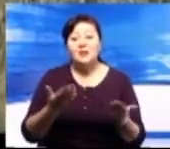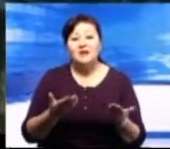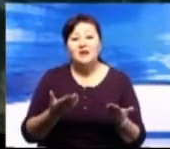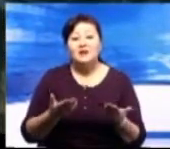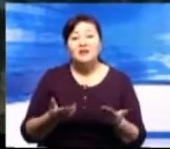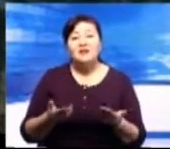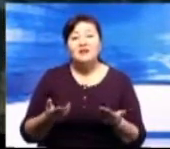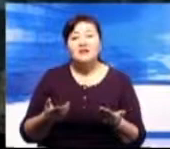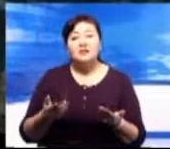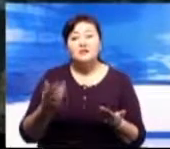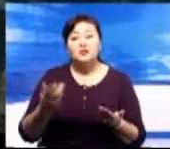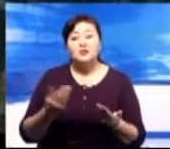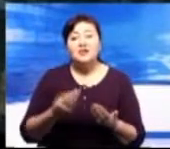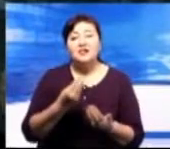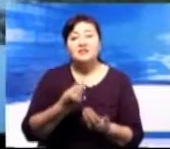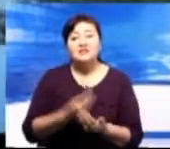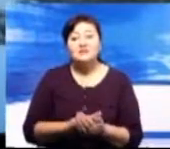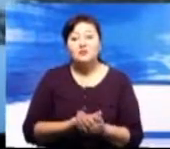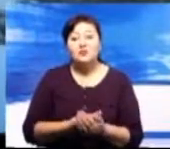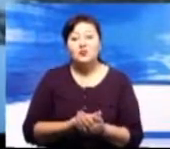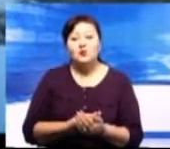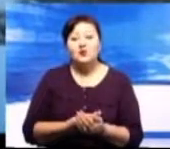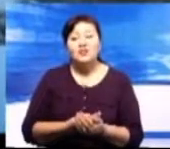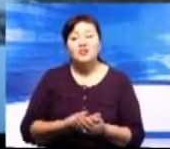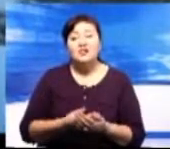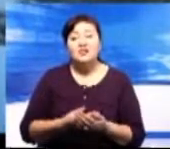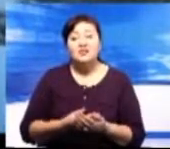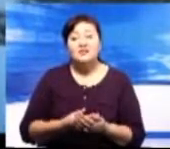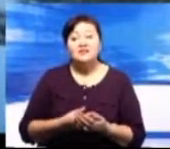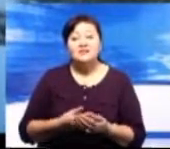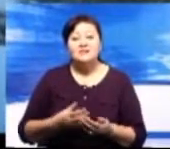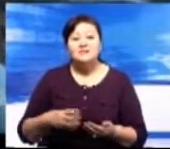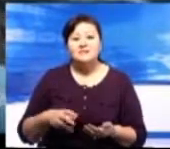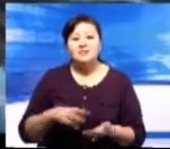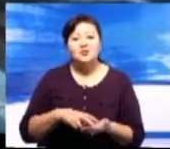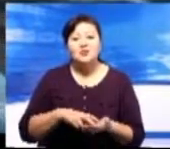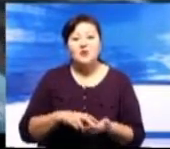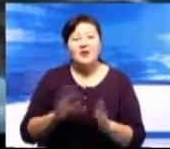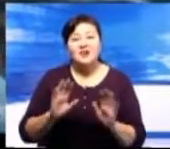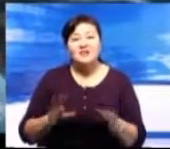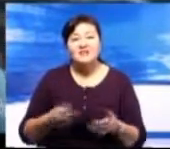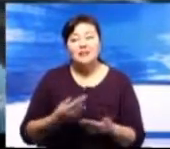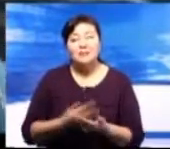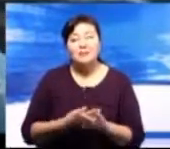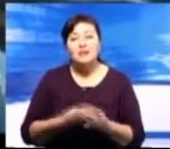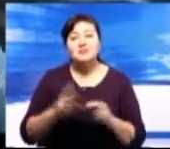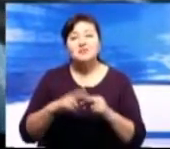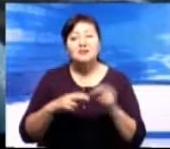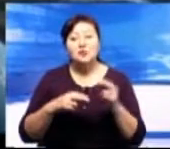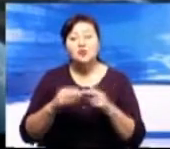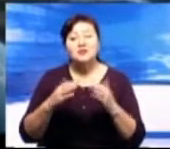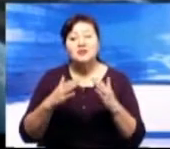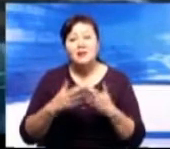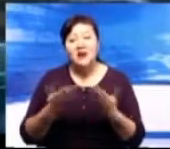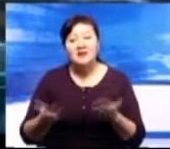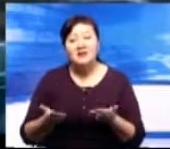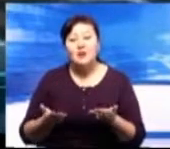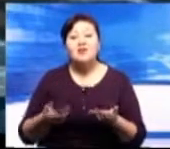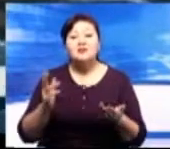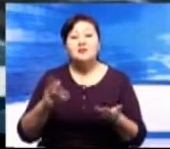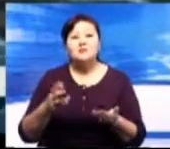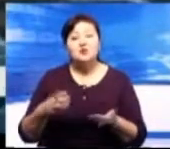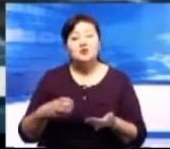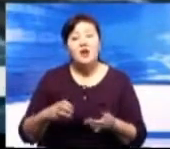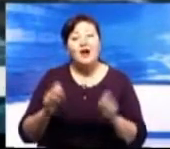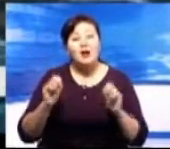страдают и те, кто на свой страх и риск поселяются здесь на постоянной основе. Ну помогите, дачный массив тонет, а на